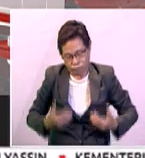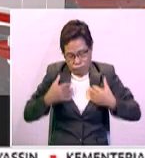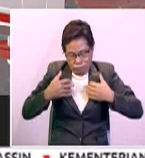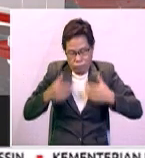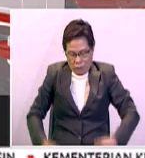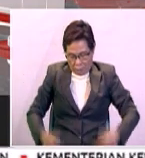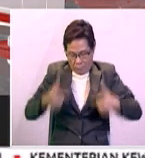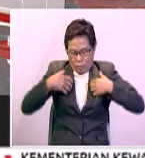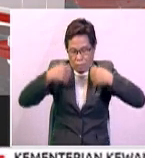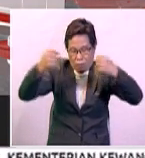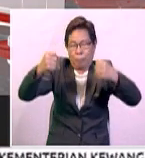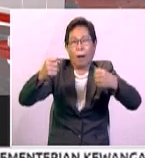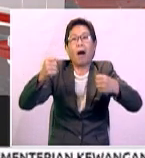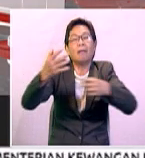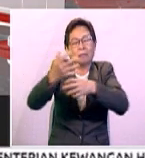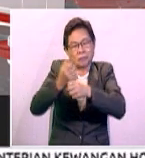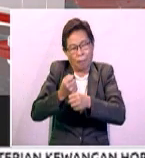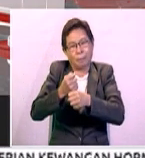dapat dibentuk.